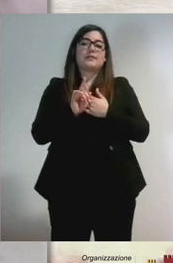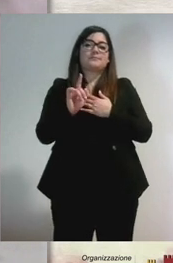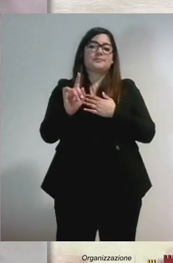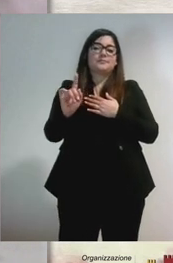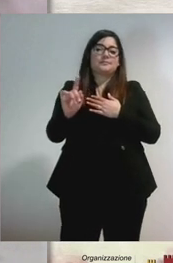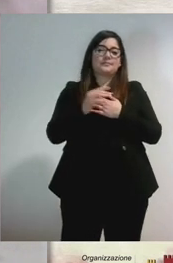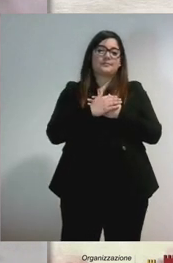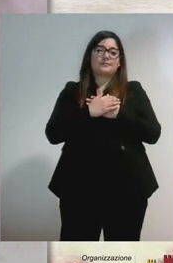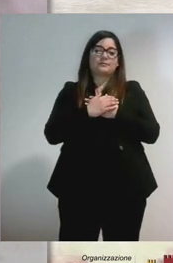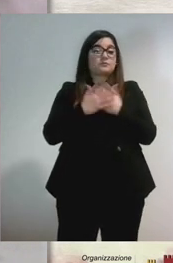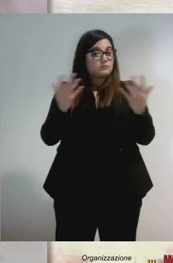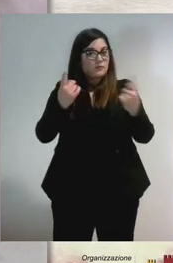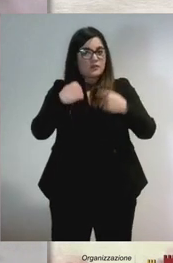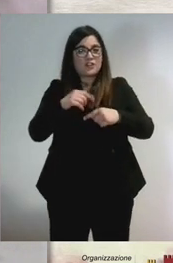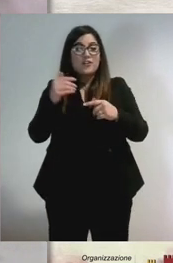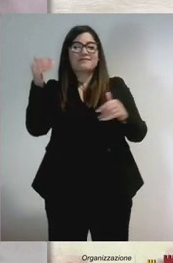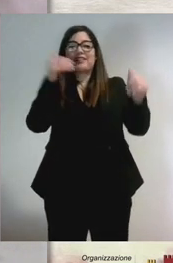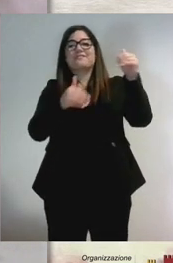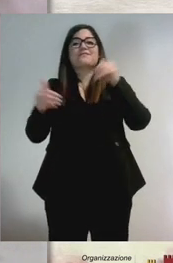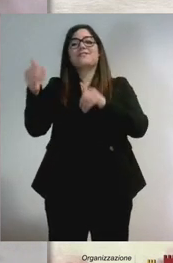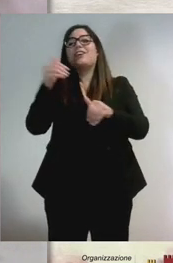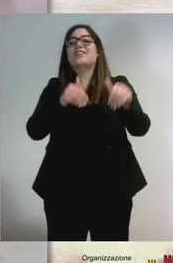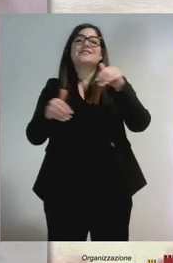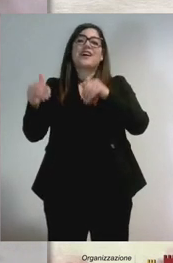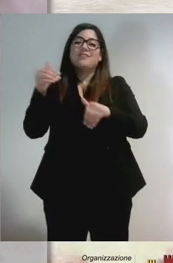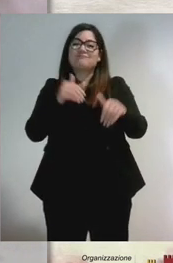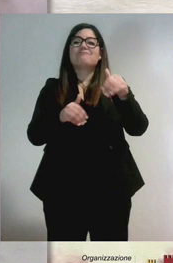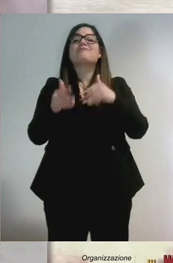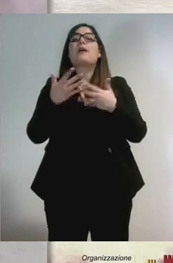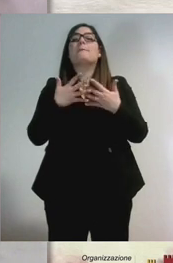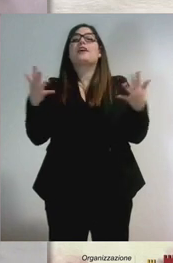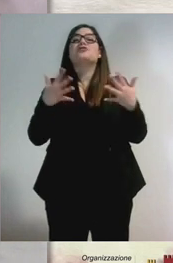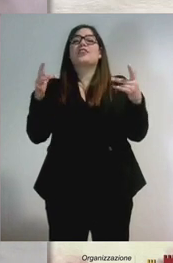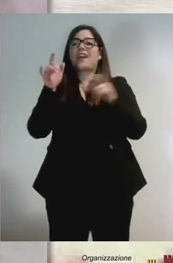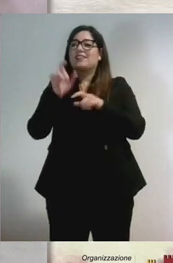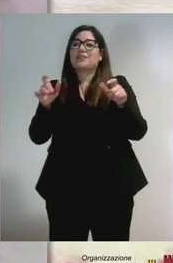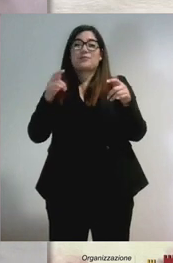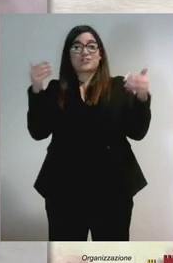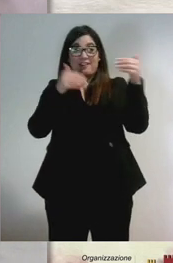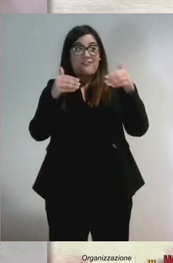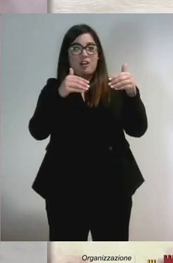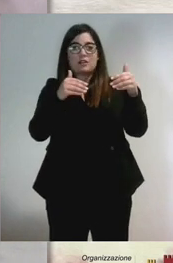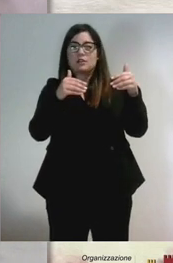Perché, quando andiamo a votare, la grande maggioranza dell'elettorato non si presenta.